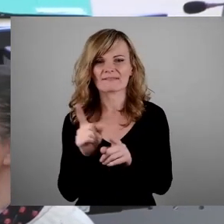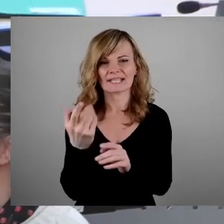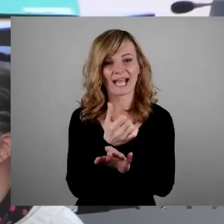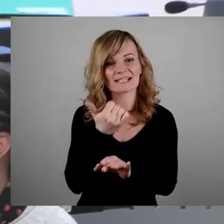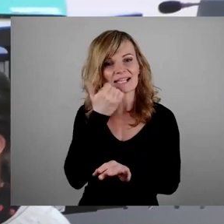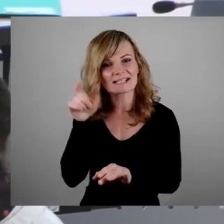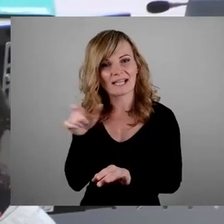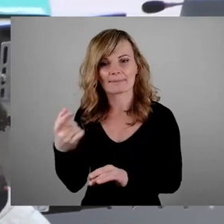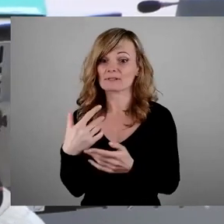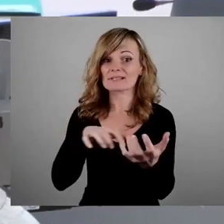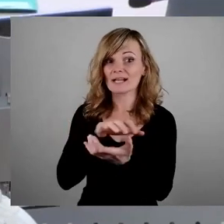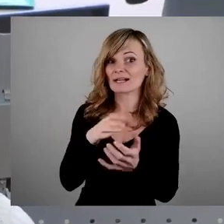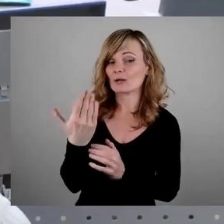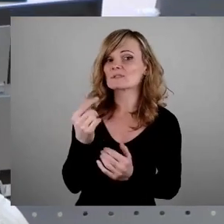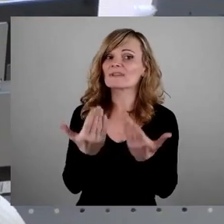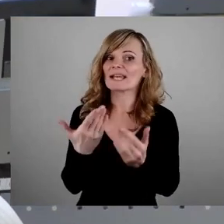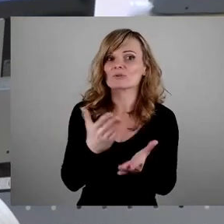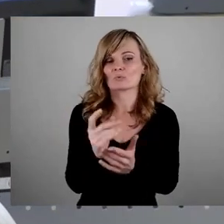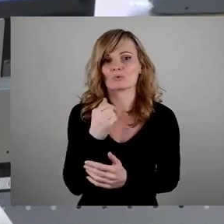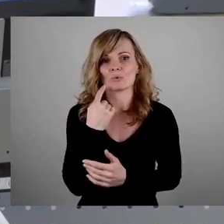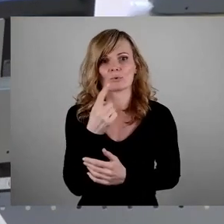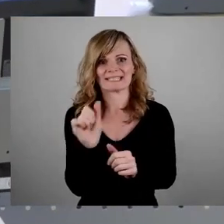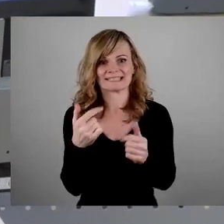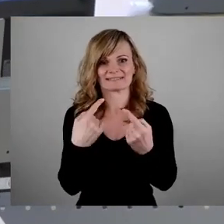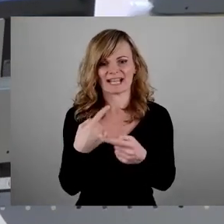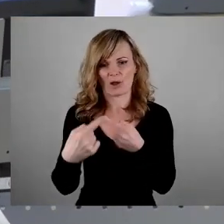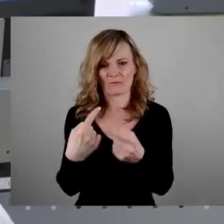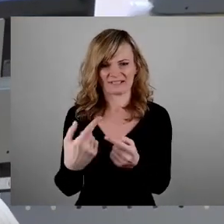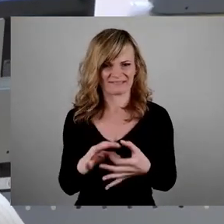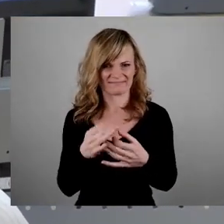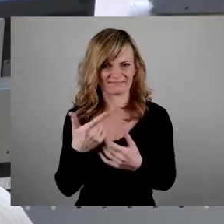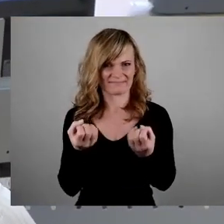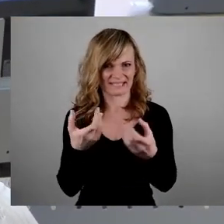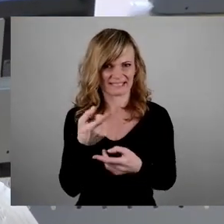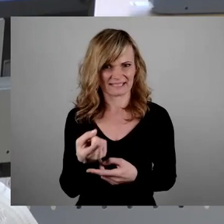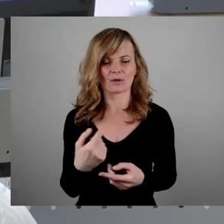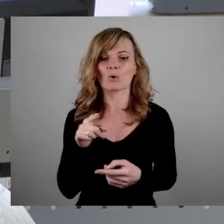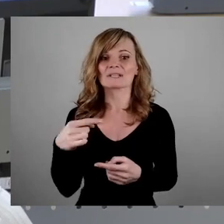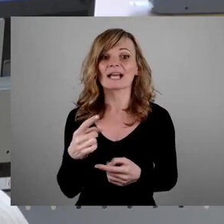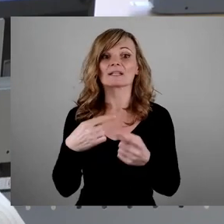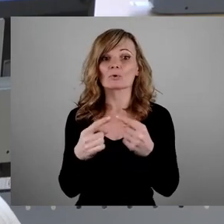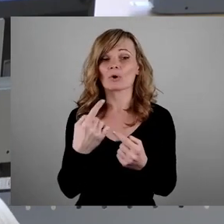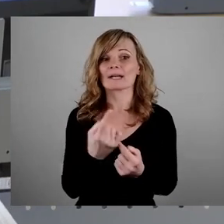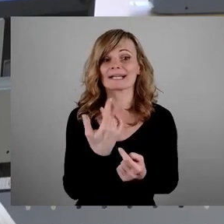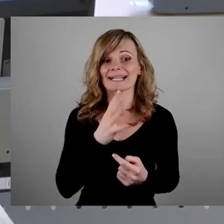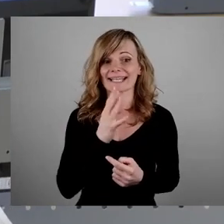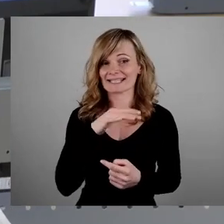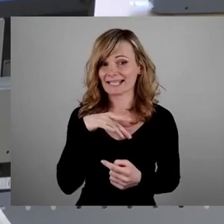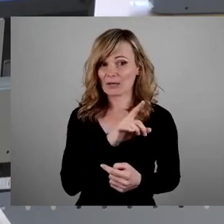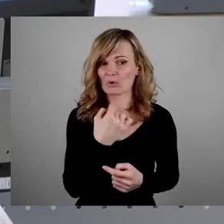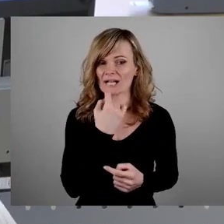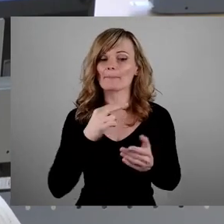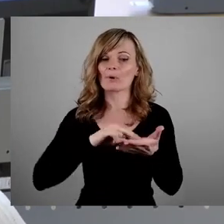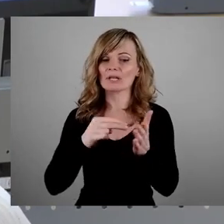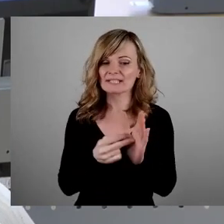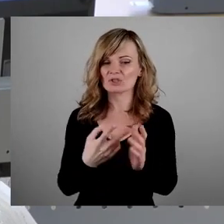einen Skandal aus einer vielleicht schon echt unglücklich gelaufenen Nummer zu drehen. Sich dann auch noch, vor allem in der Rede der CDU, einem politisierenden